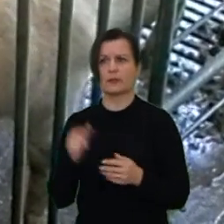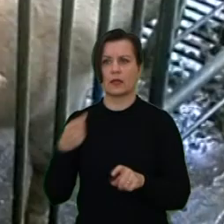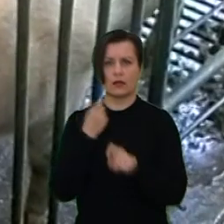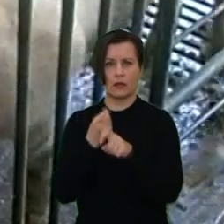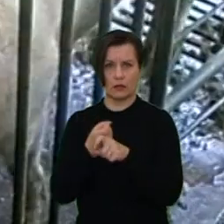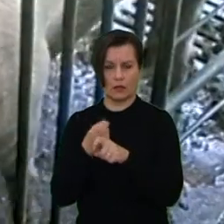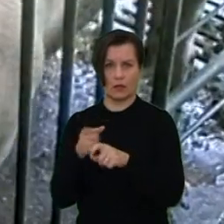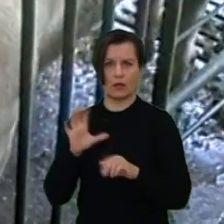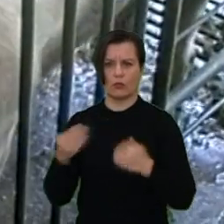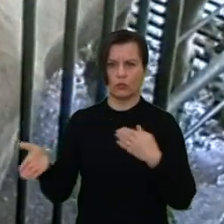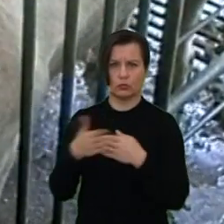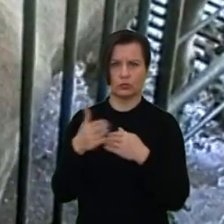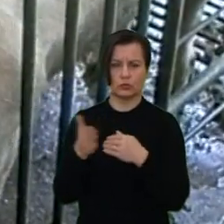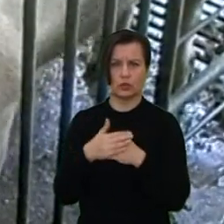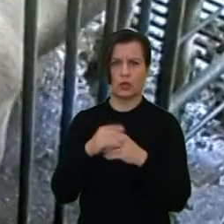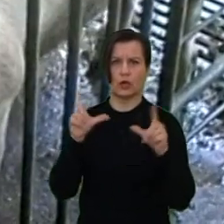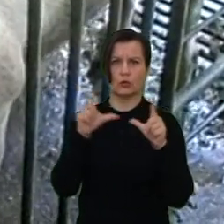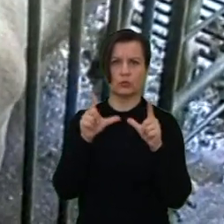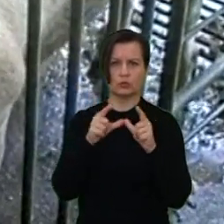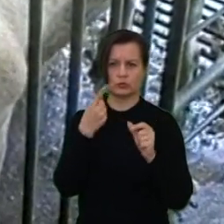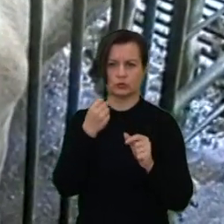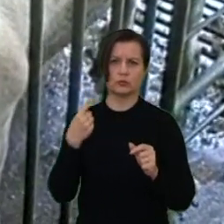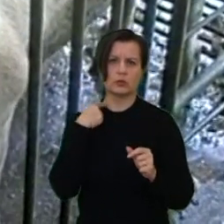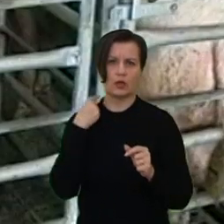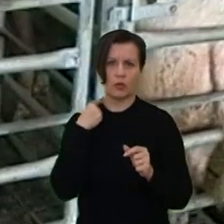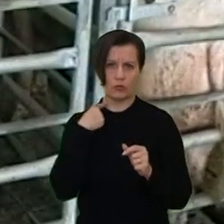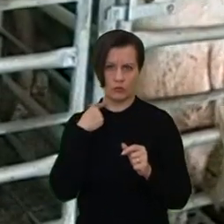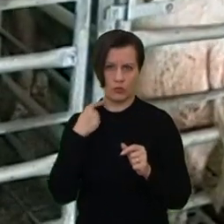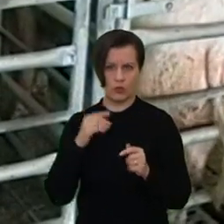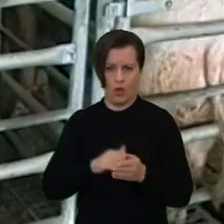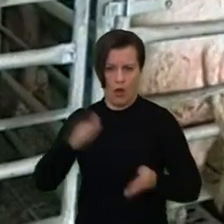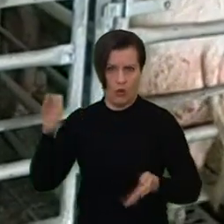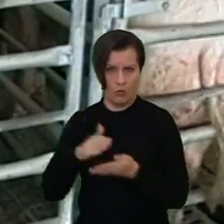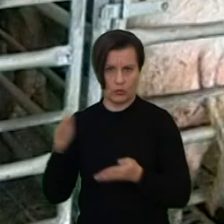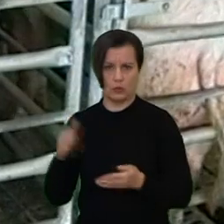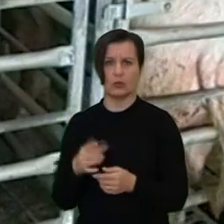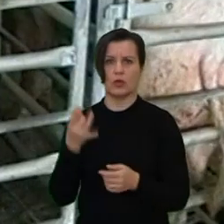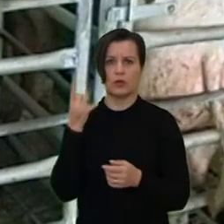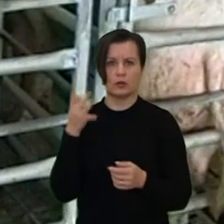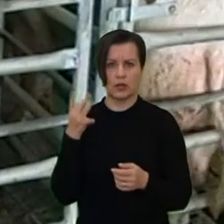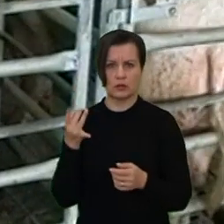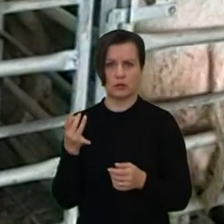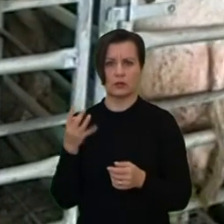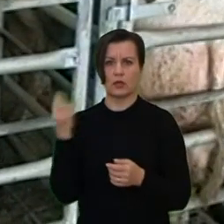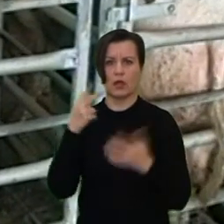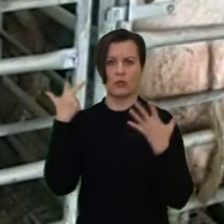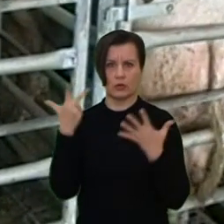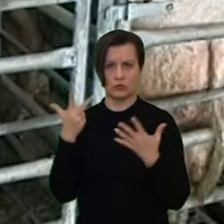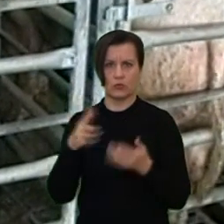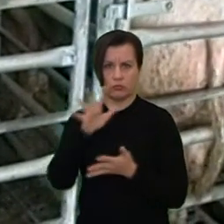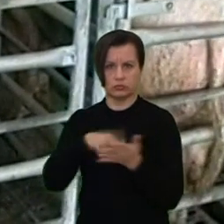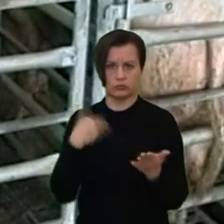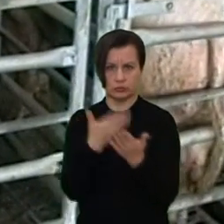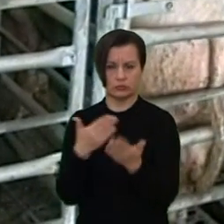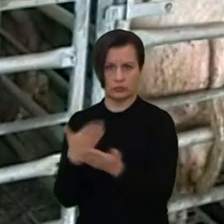likvidavo savo ūkius apie 100 keulių augintojų. Dar 48 ūkiai yra padavę paraiškas tai padaryti, tad iš